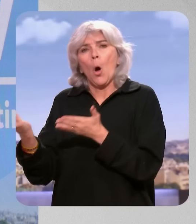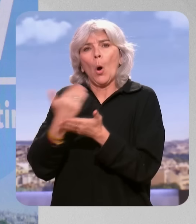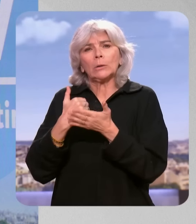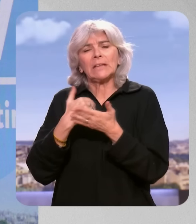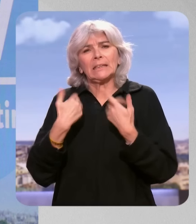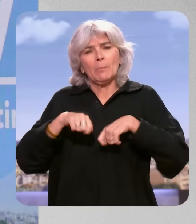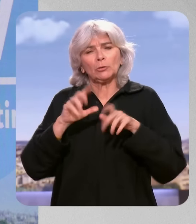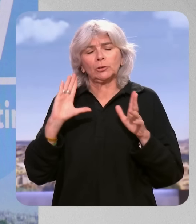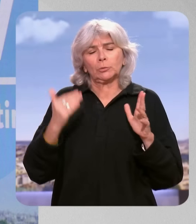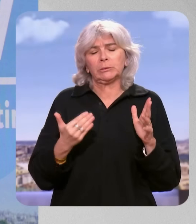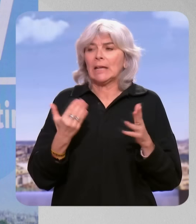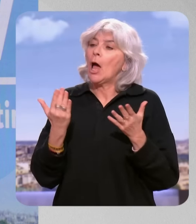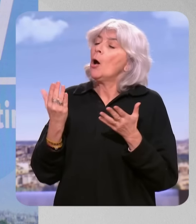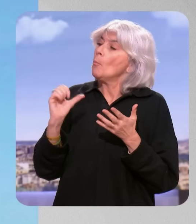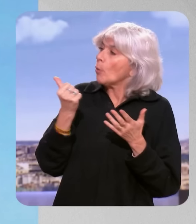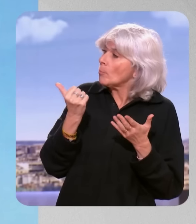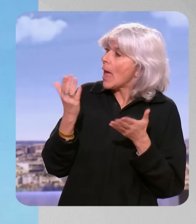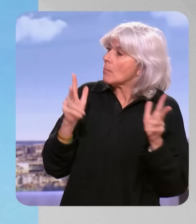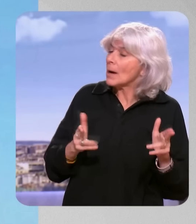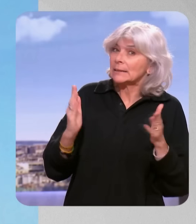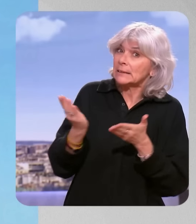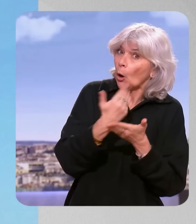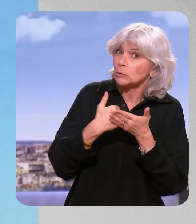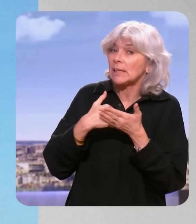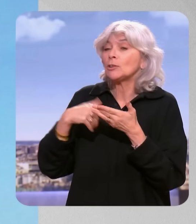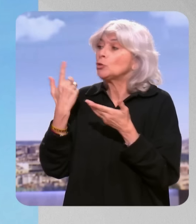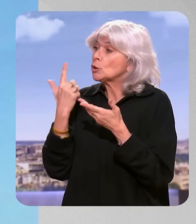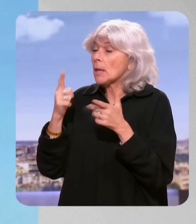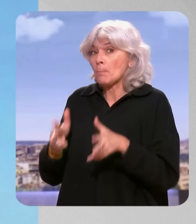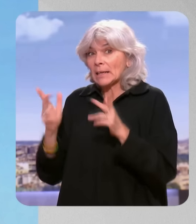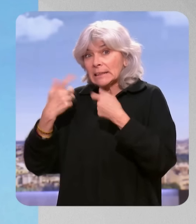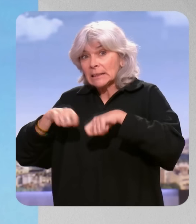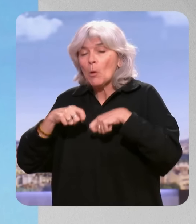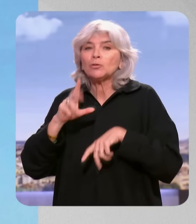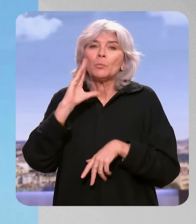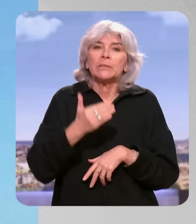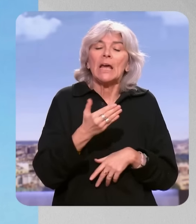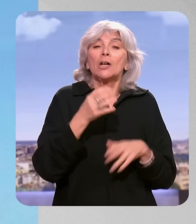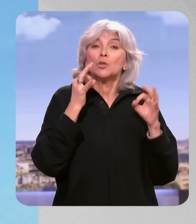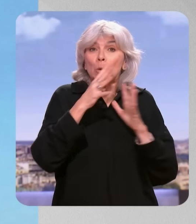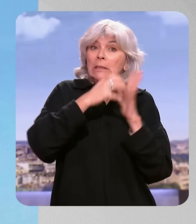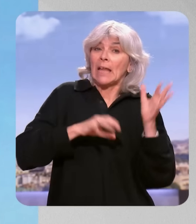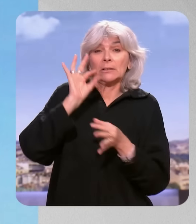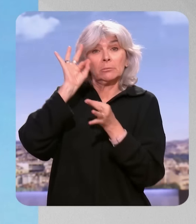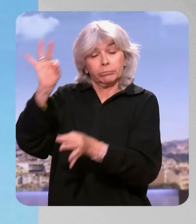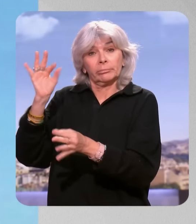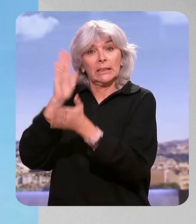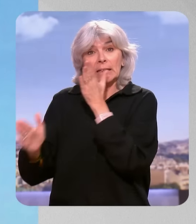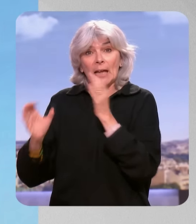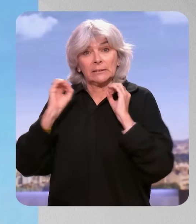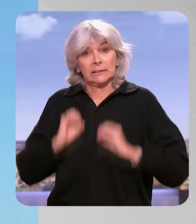dépenses. Les recettes d'abord, les dépenses ensuite. sont les recettes, la deuxième partie, ce sont les dépenses. Donc, à ce moment-là, le texte est transmis au Sénat